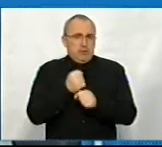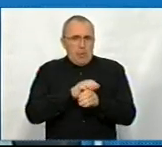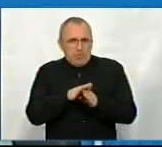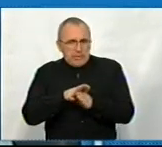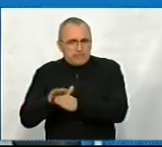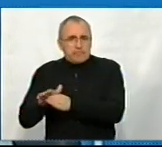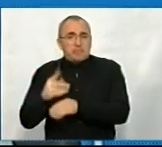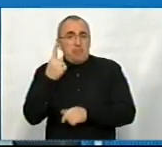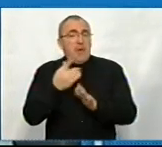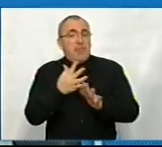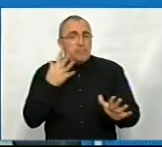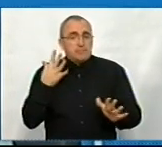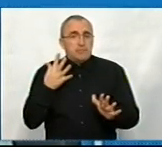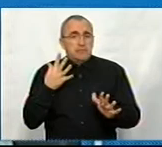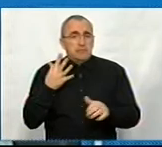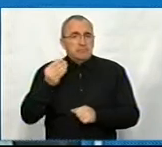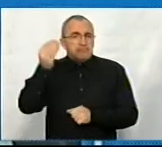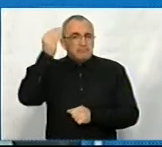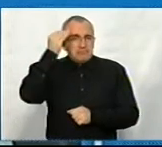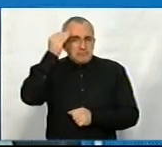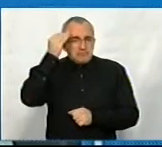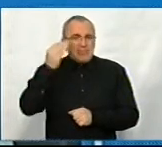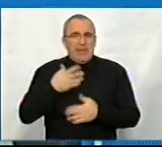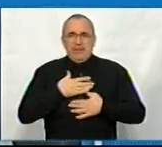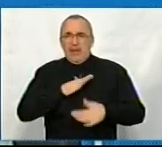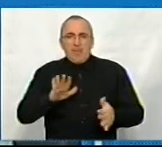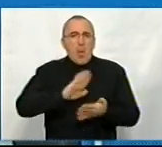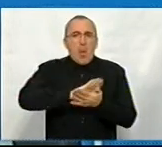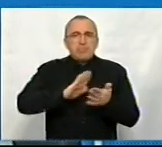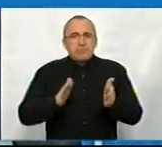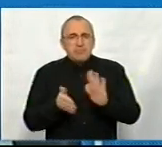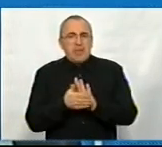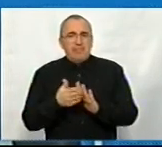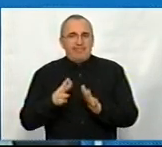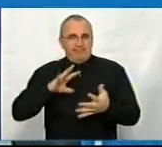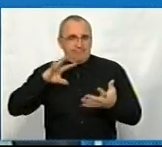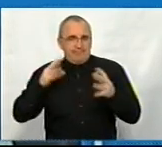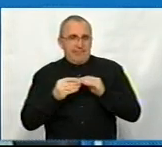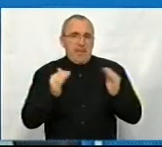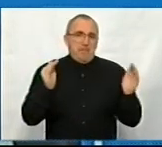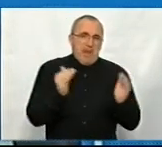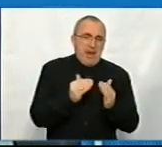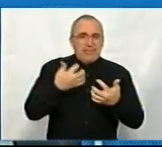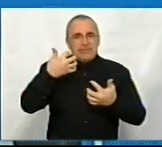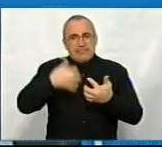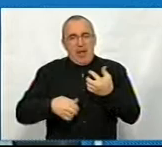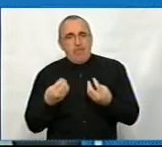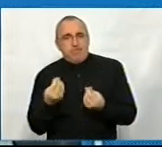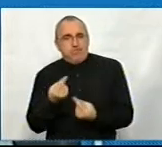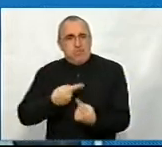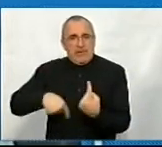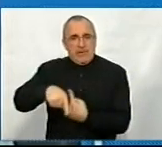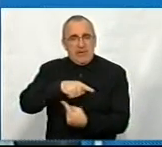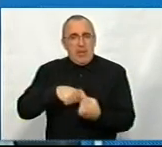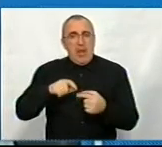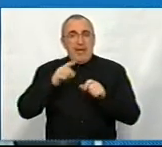В першу чергу, все ж, спадають на думку ті несприятливі обставини, які склалися для малих і середніх бізнесів. На